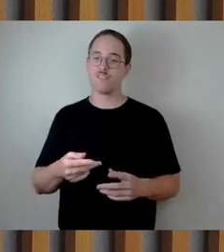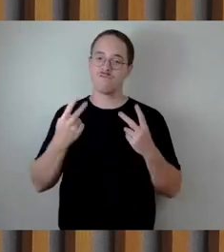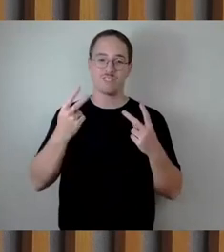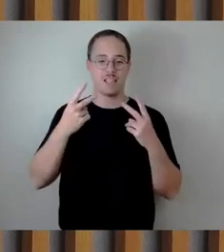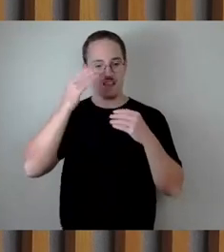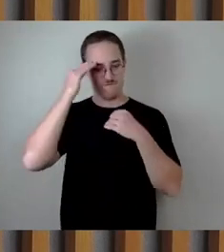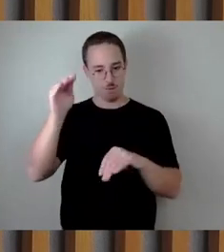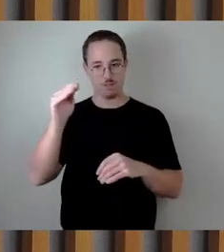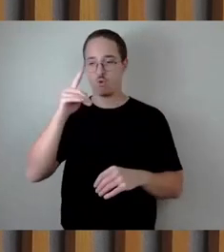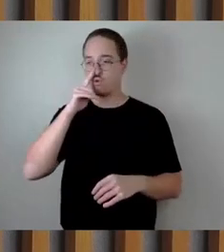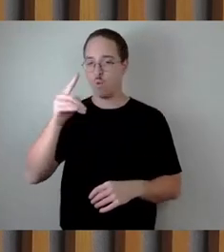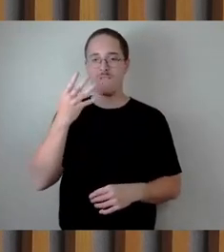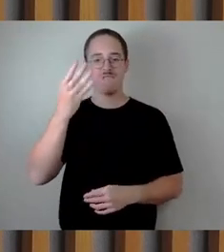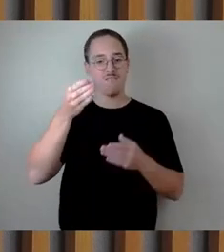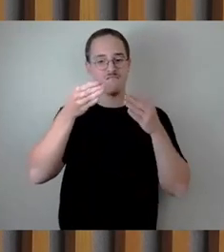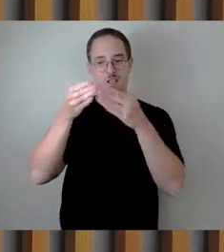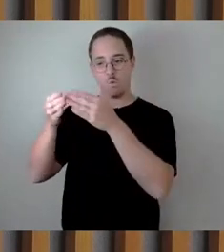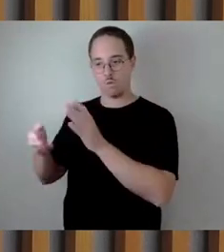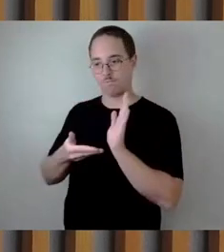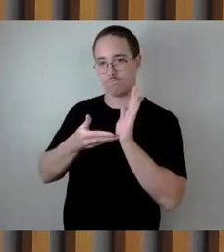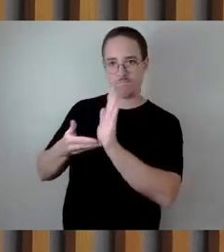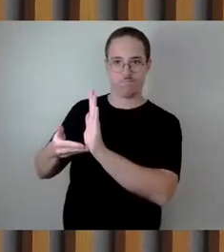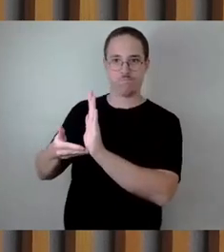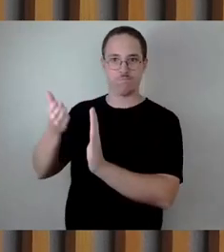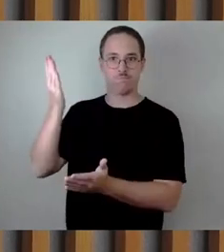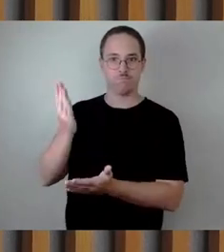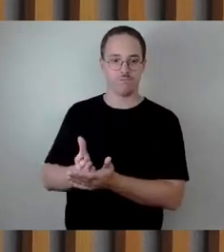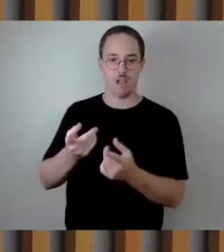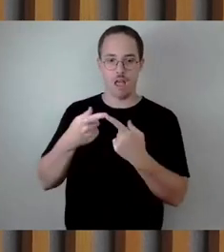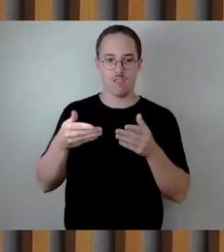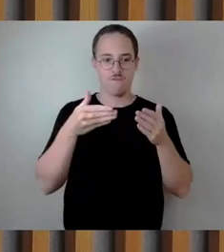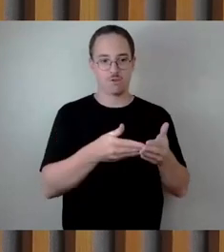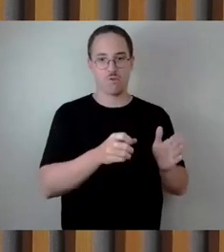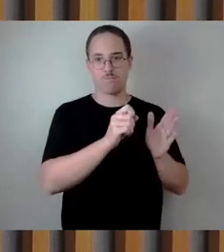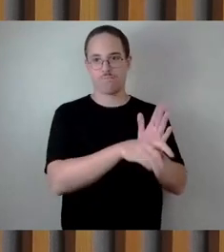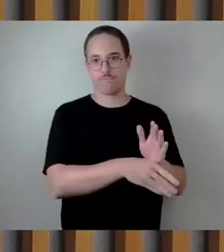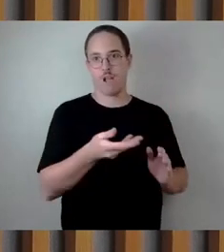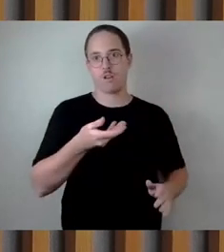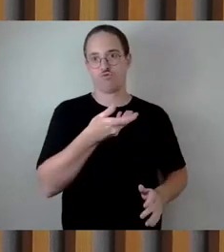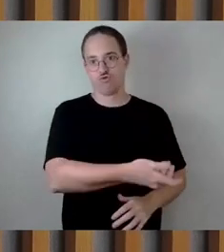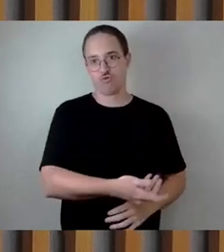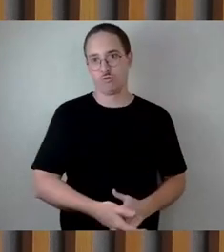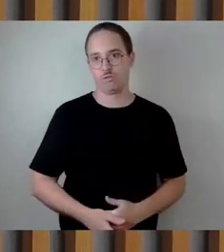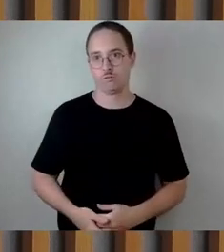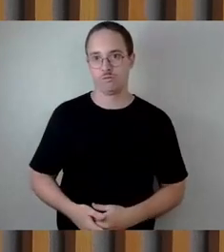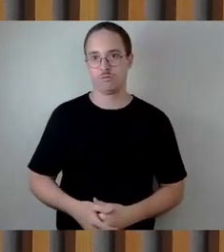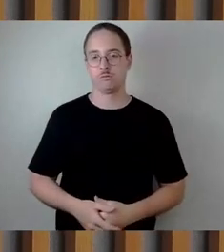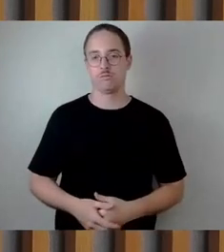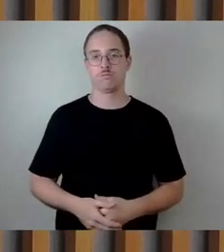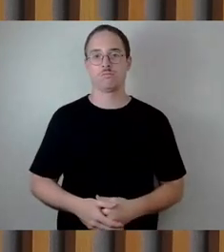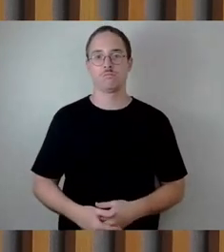präsentiert haben. Dass dies jetzt nicht etwa wie gewöhnlich im Rathaus geschah, sondern